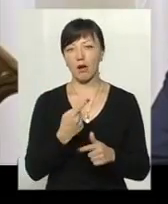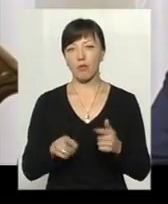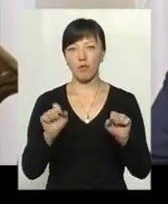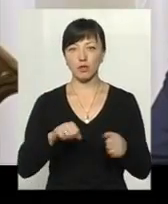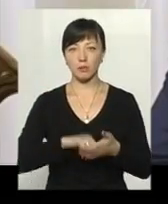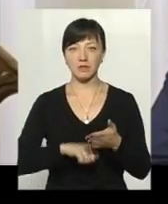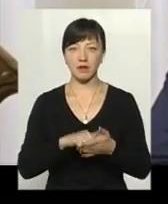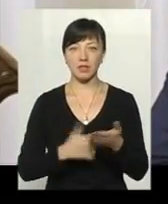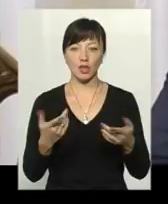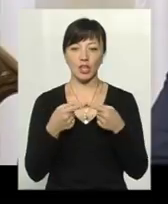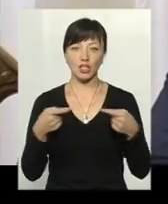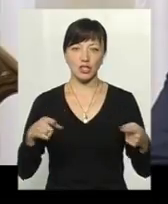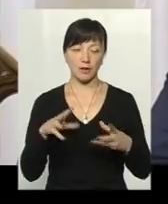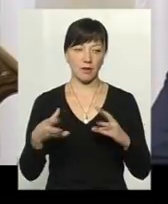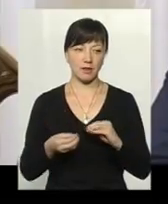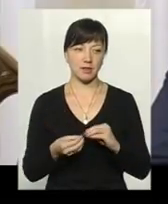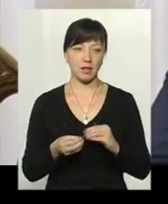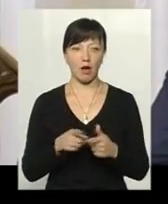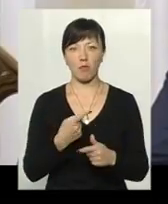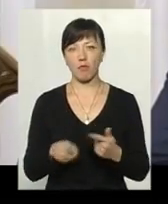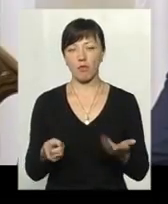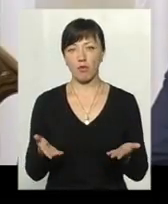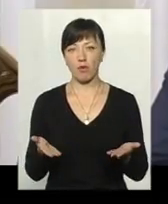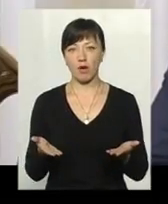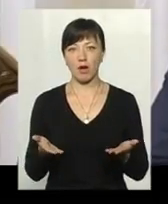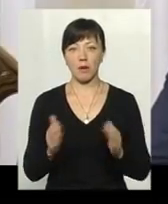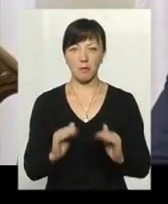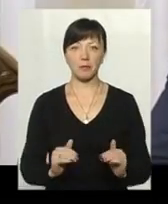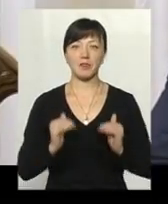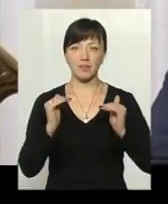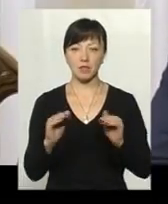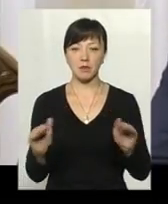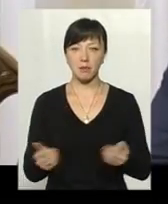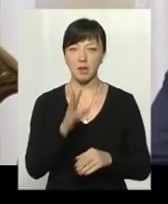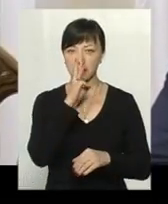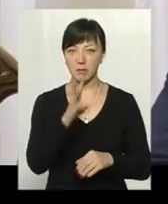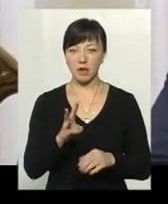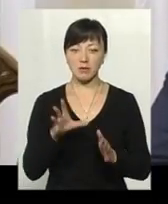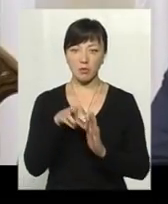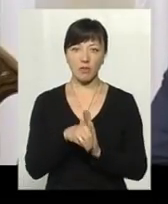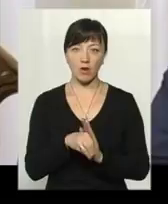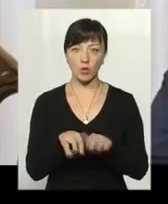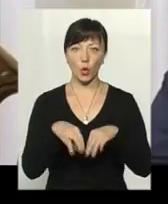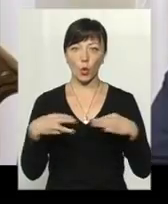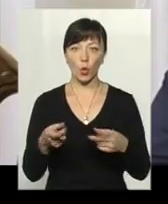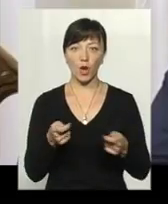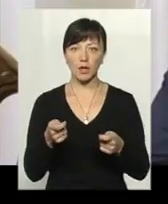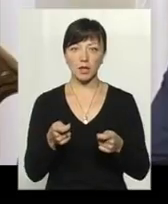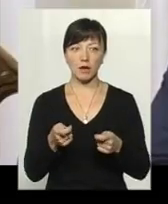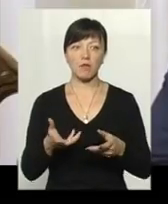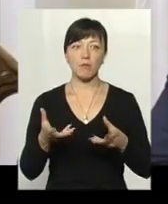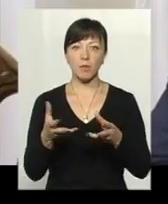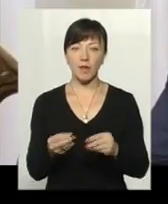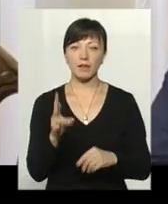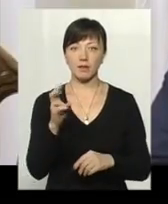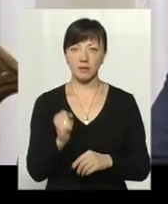може призвести до якихось інших наслідків, або підвищення мінімальної заробітної плати, яку запроваджує уряд, вплинить на